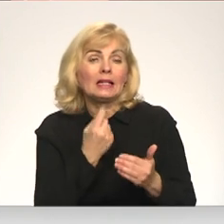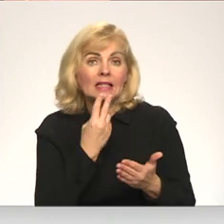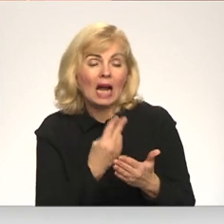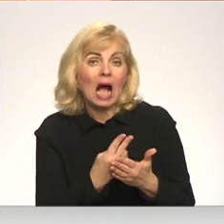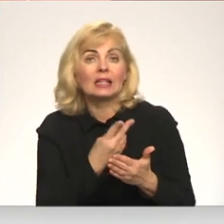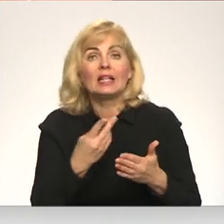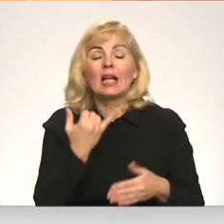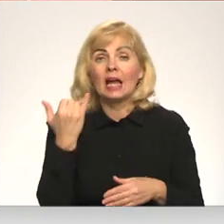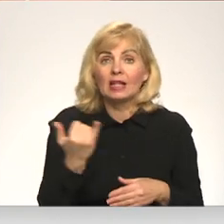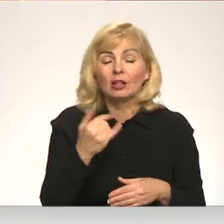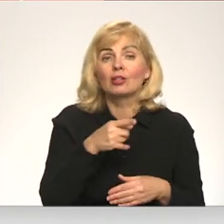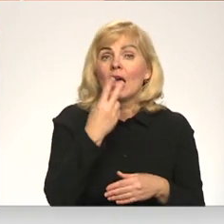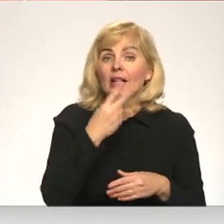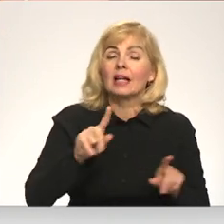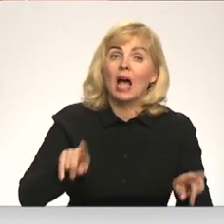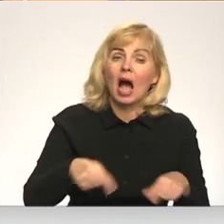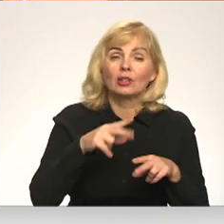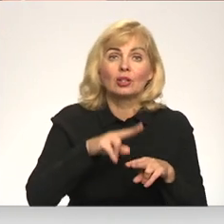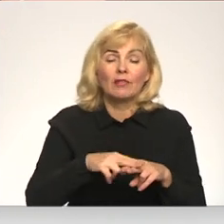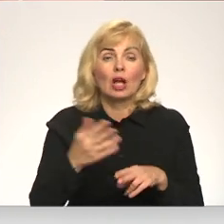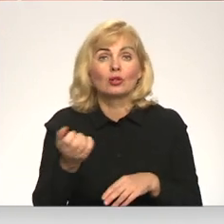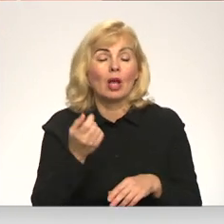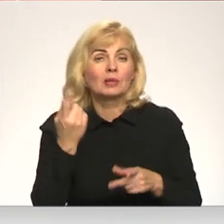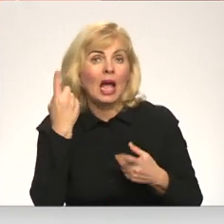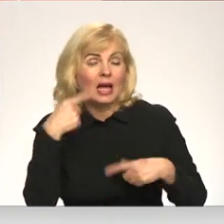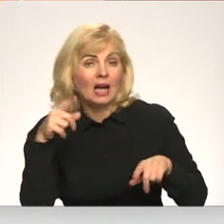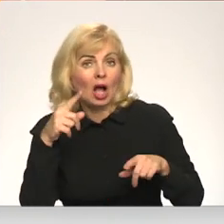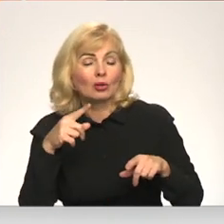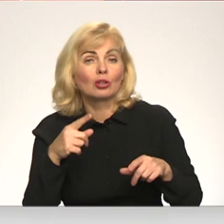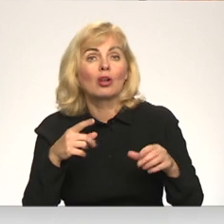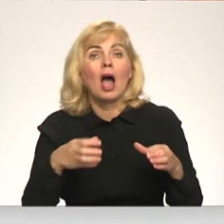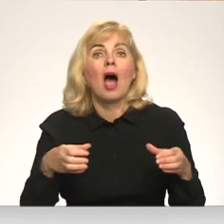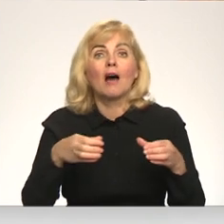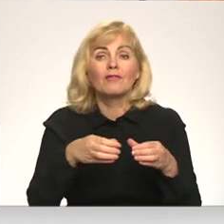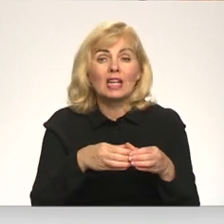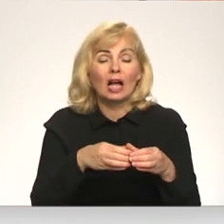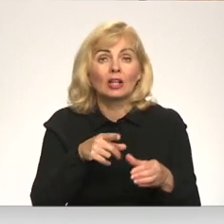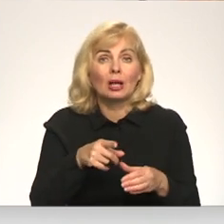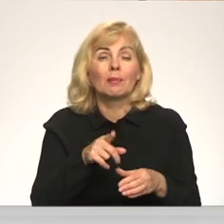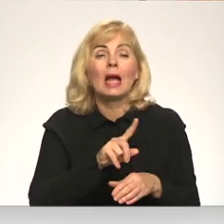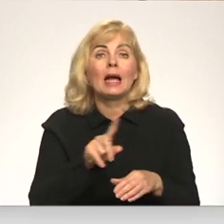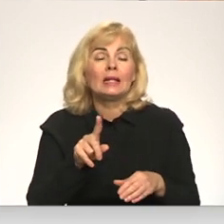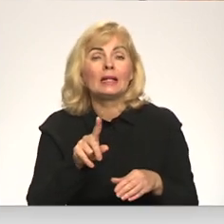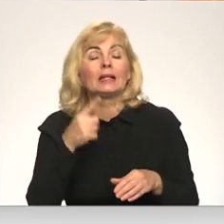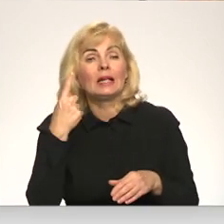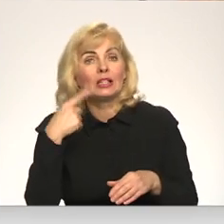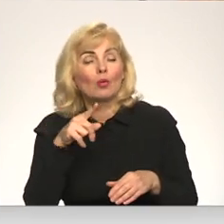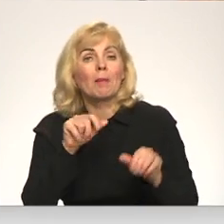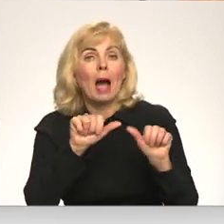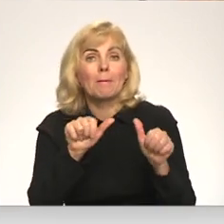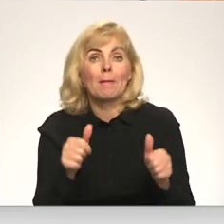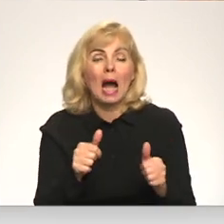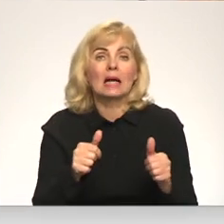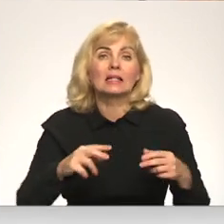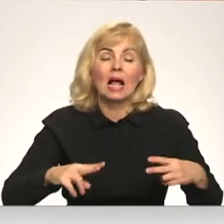redzējums, kā attīstīt šo vietu, saņemts no radošās apvienības mekumāra. Pamatīdē ir izveidot mākslas rezidents, kurā varētu